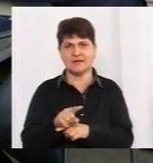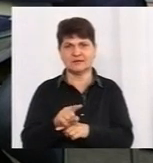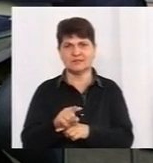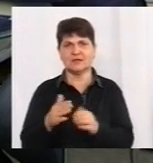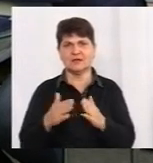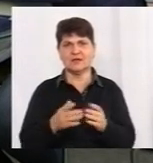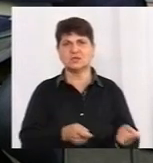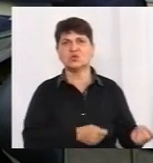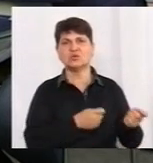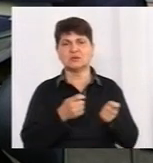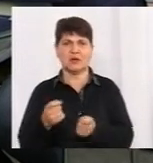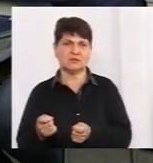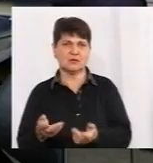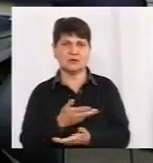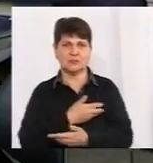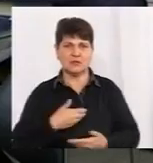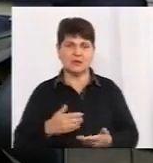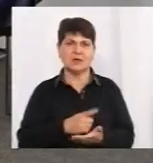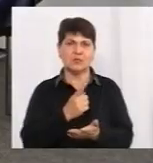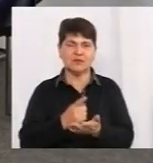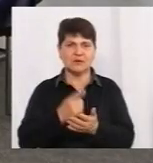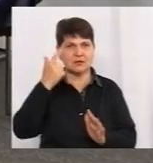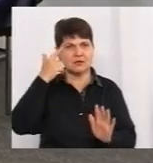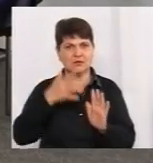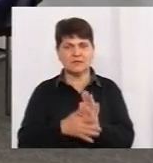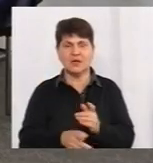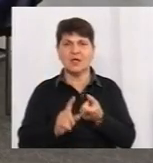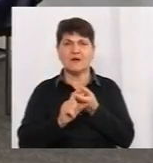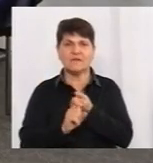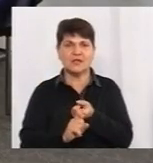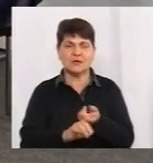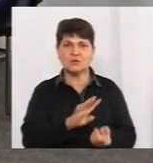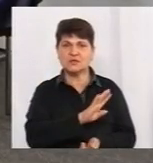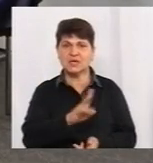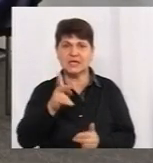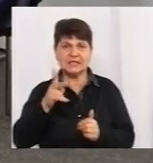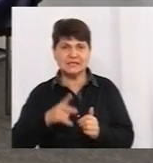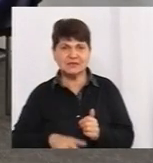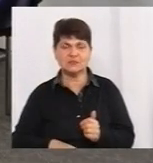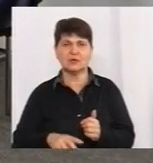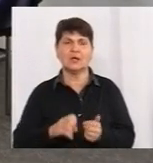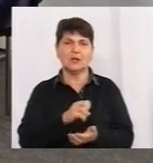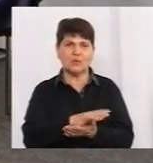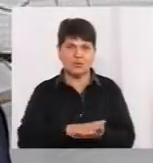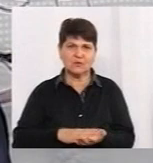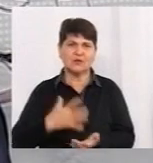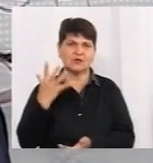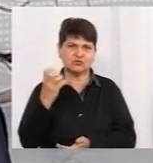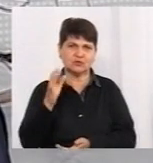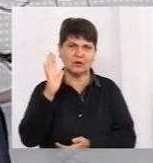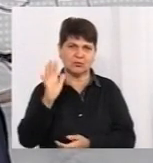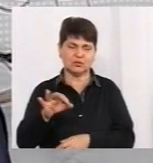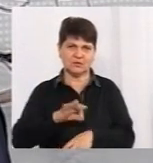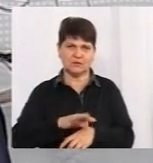доставкою. Ми маємо розуміти, вірус не закінчиться, ми будемо вже жити далі ще з одною хворобою, яка буде так